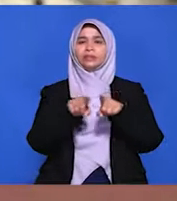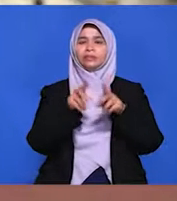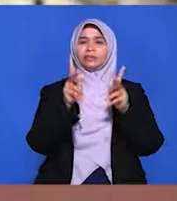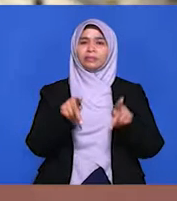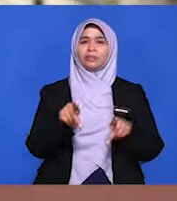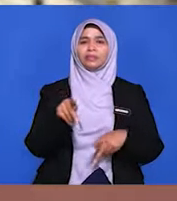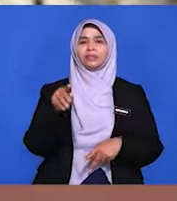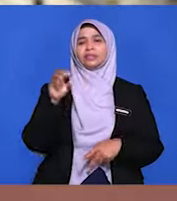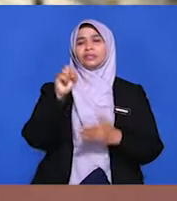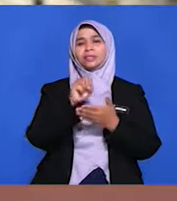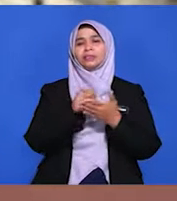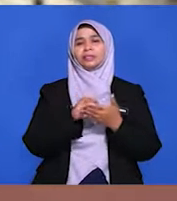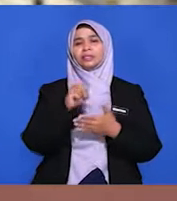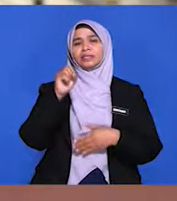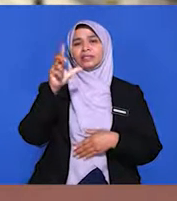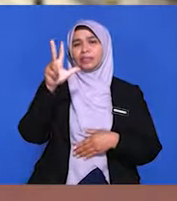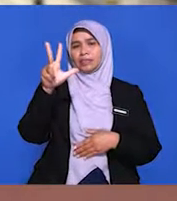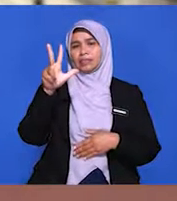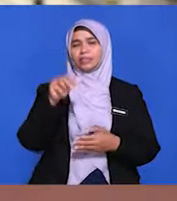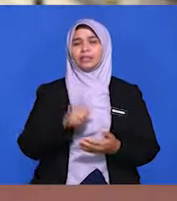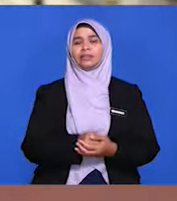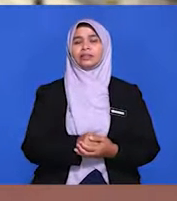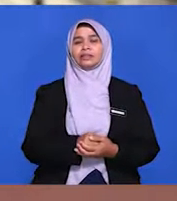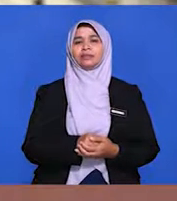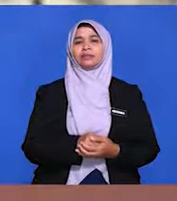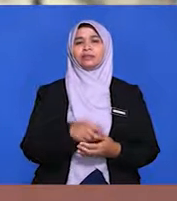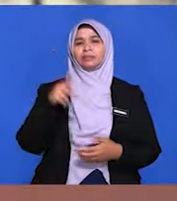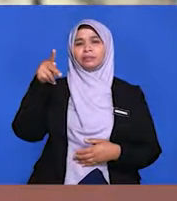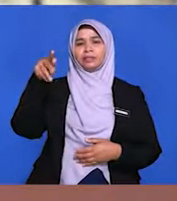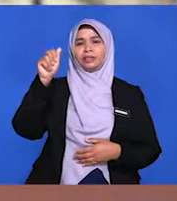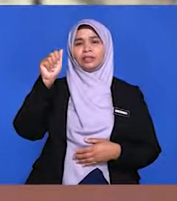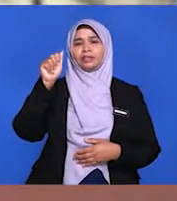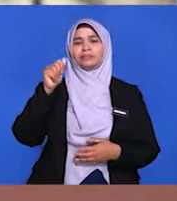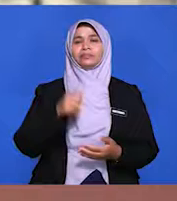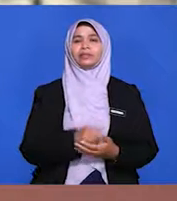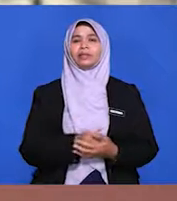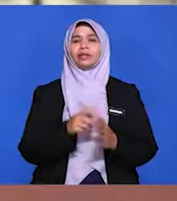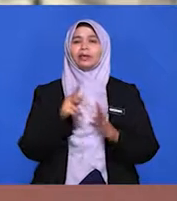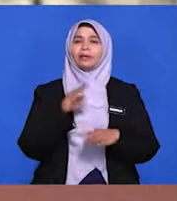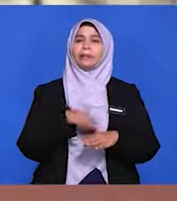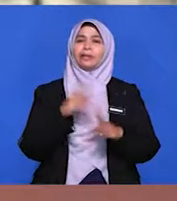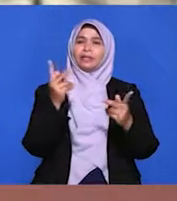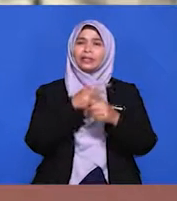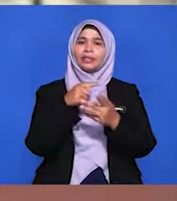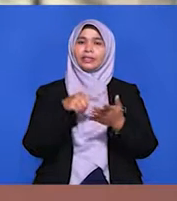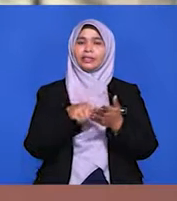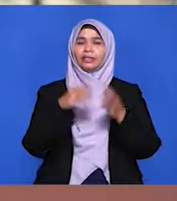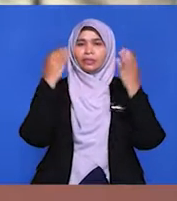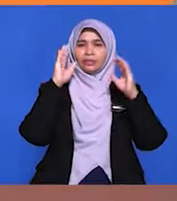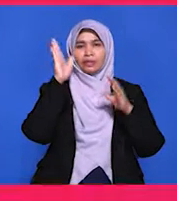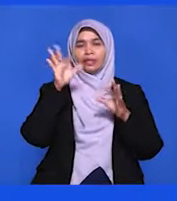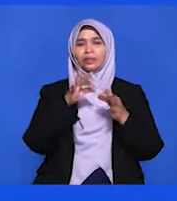Terima kasih kerana menonton!